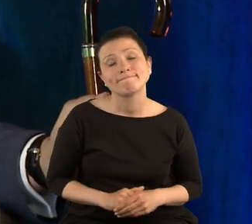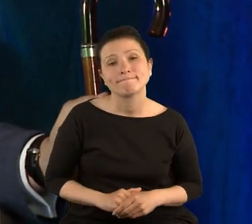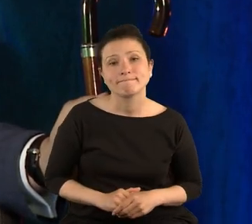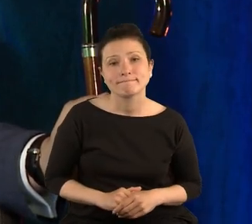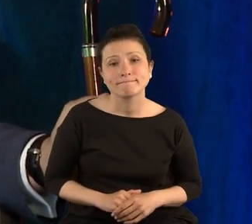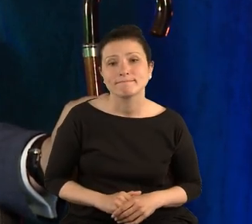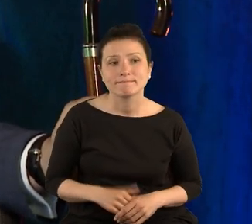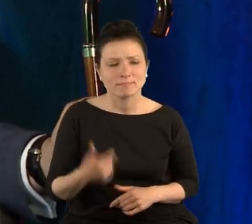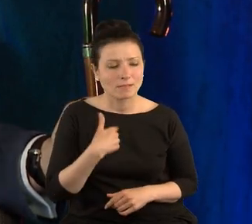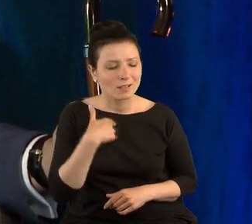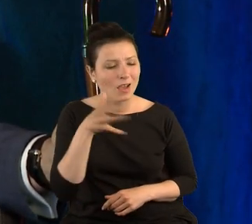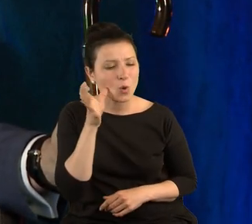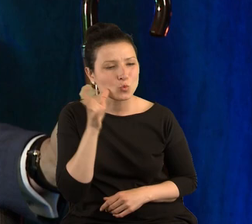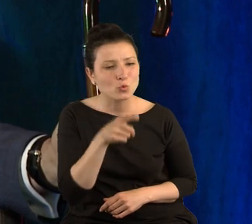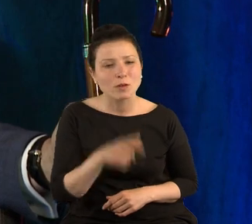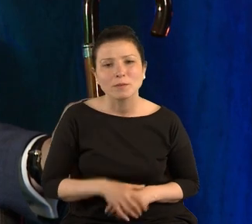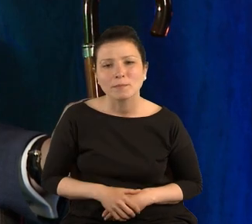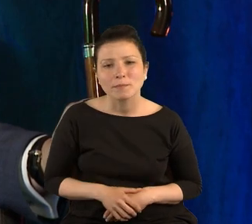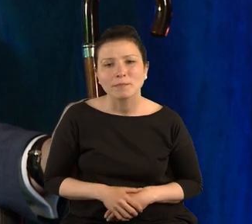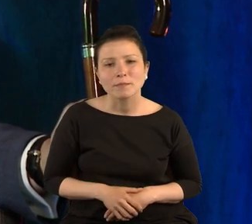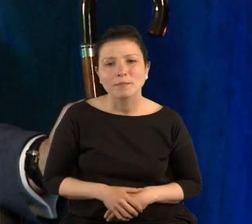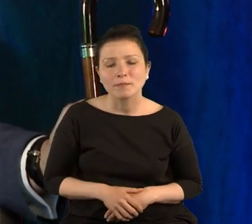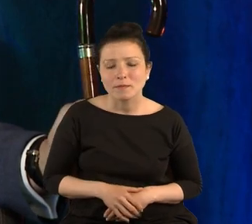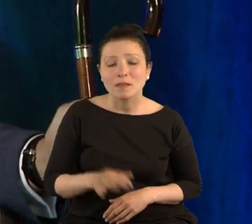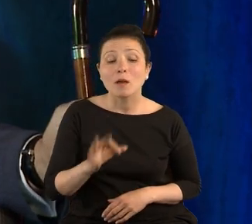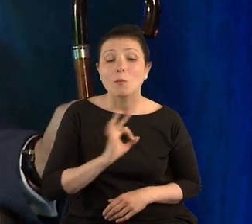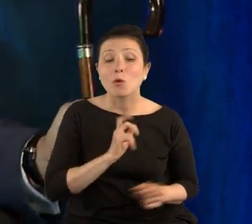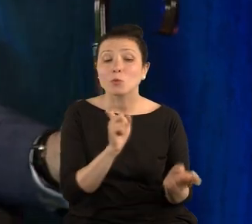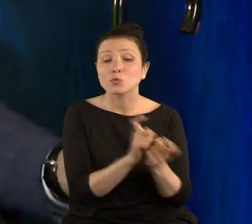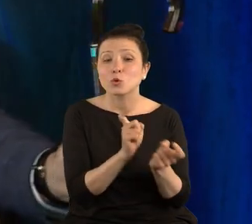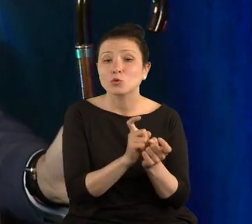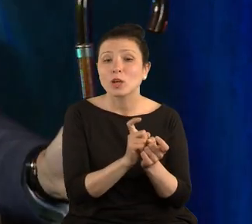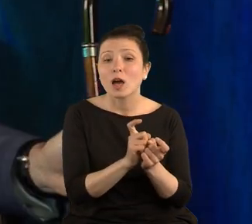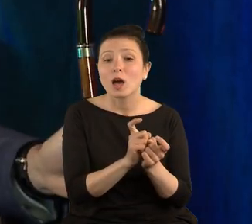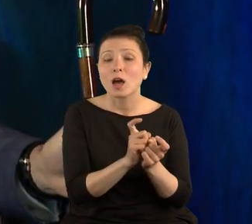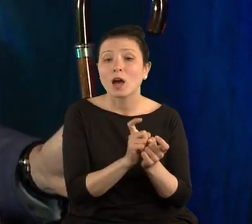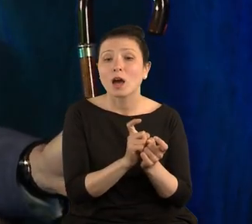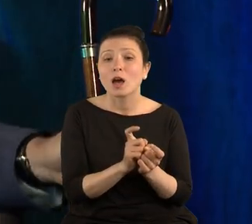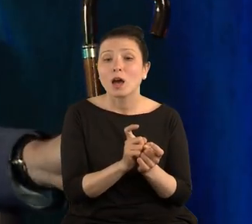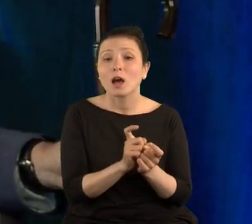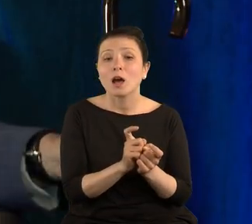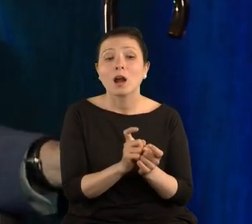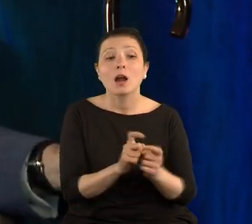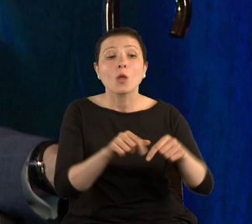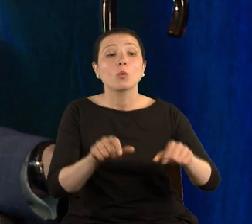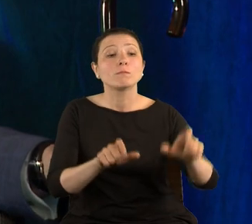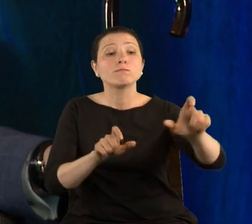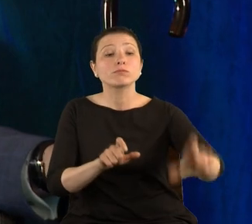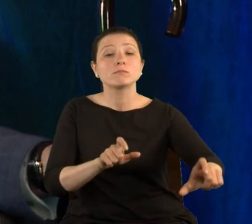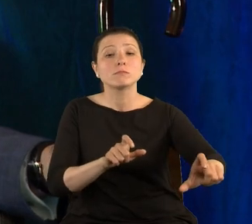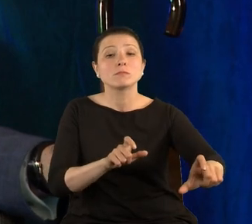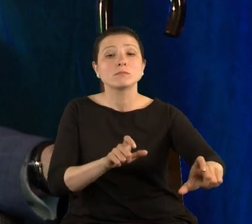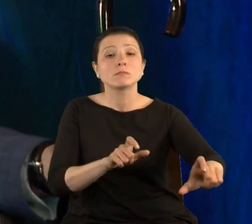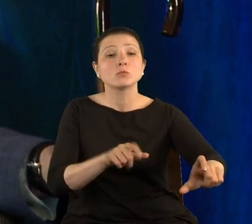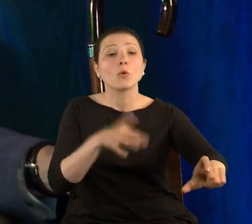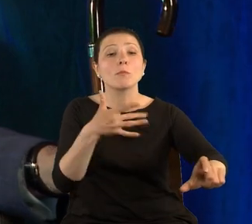Wtedy usłyszałem moją sąsiadkę z siedzenia o jeden rząd bliżej